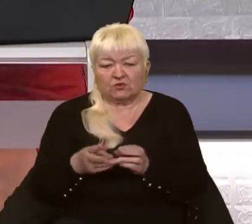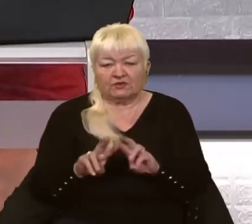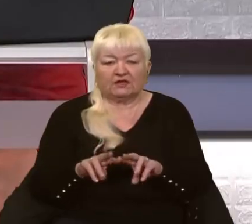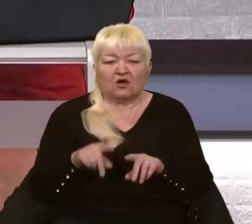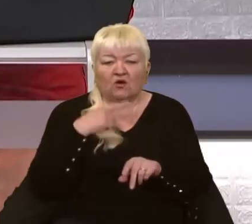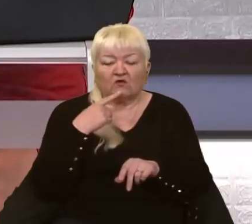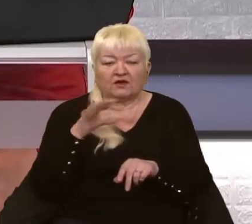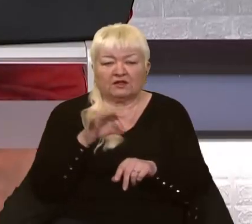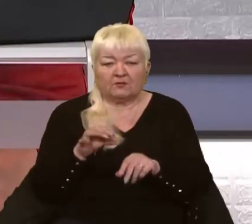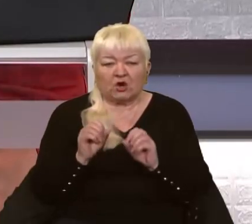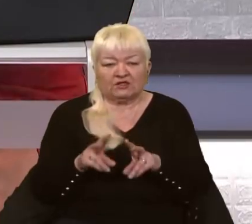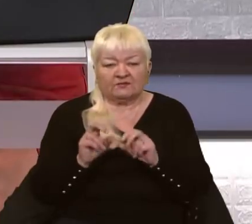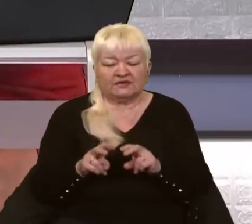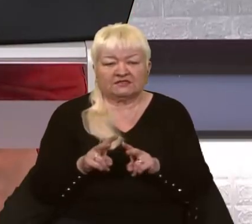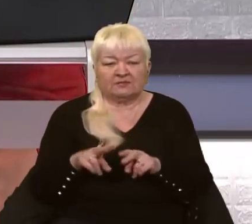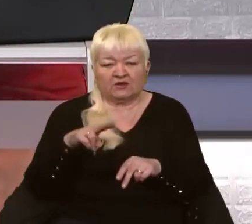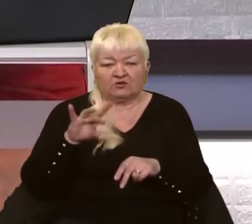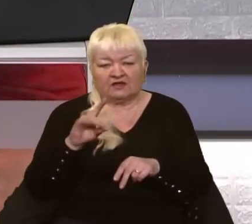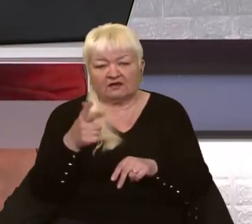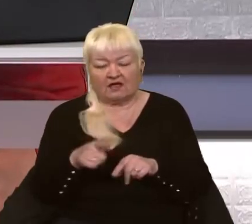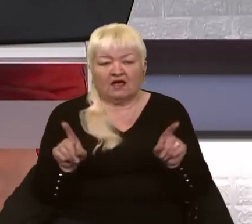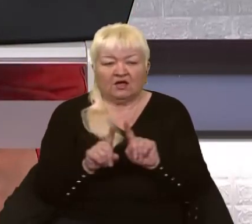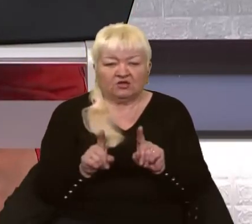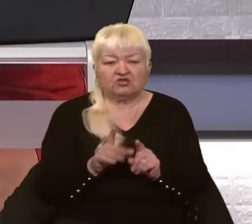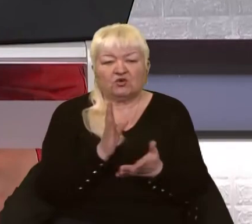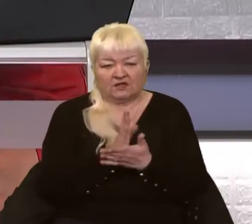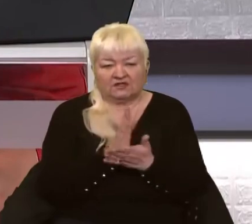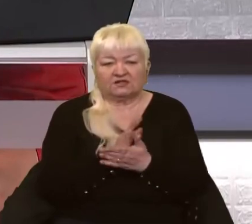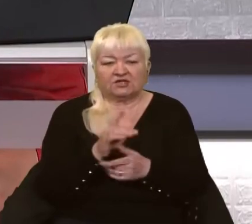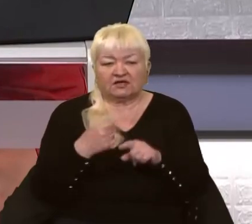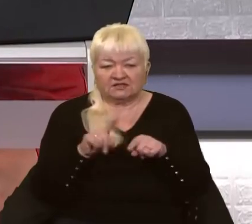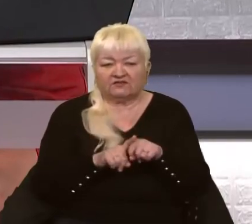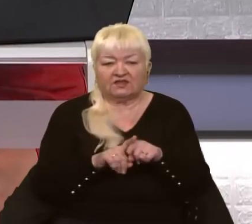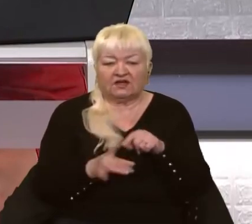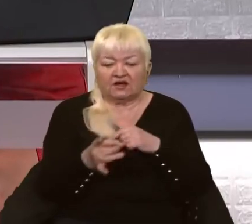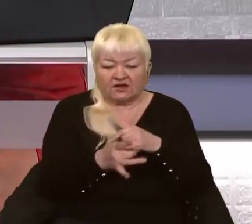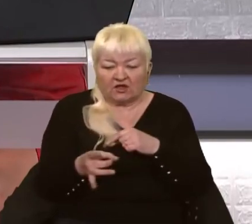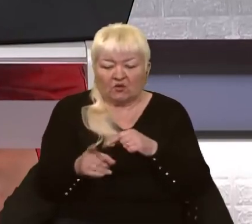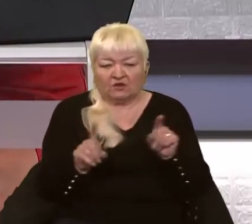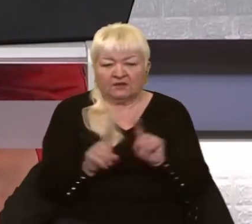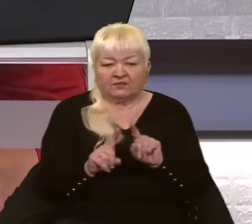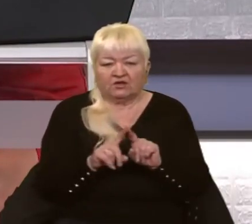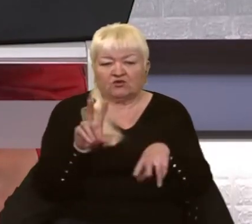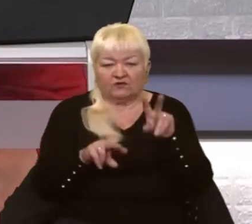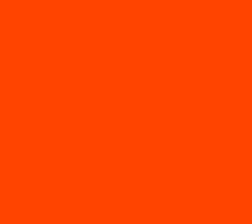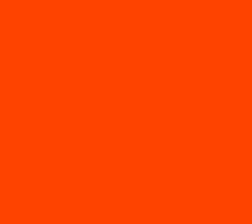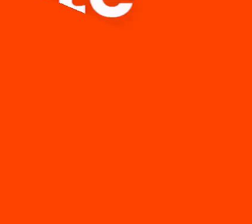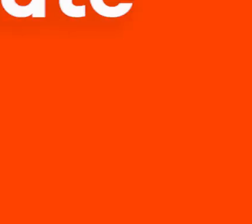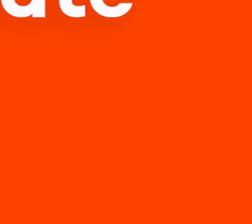про небезпеку ДРГ, яка, на жаль, ще залишається і в тих регіонах, які зараз вважаються мирними.